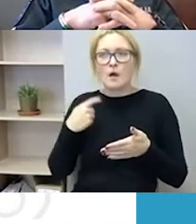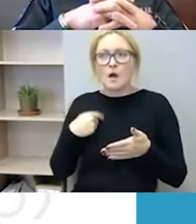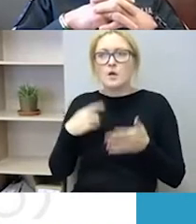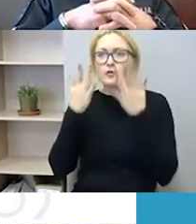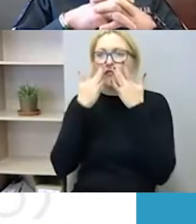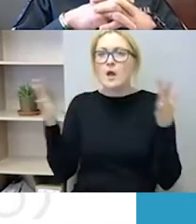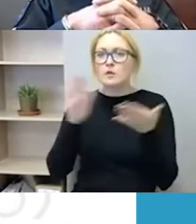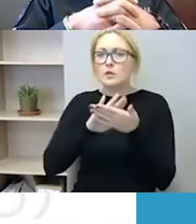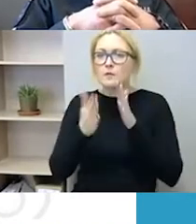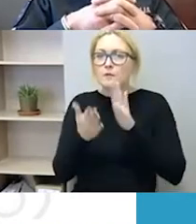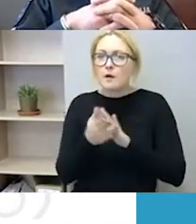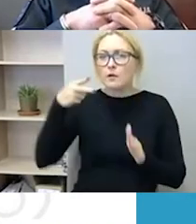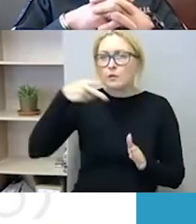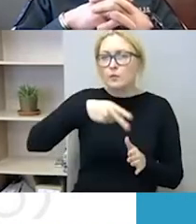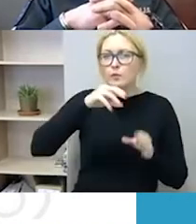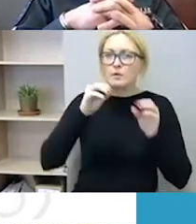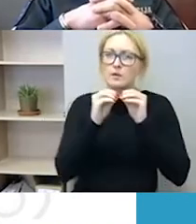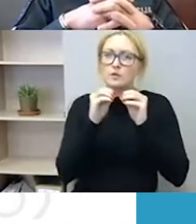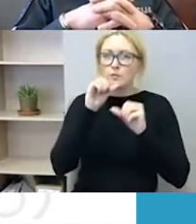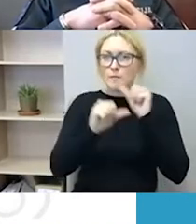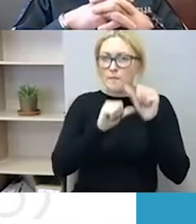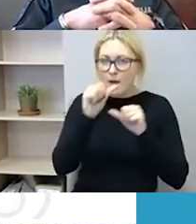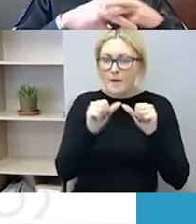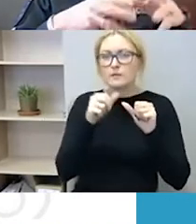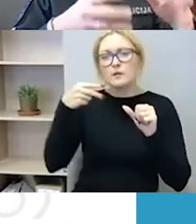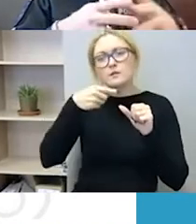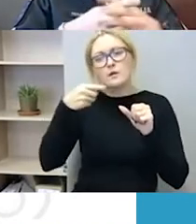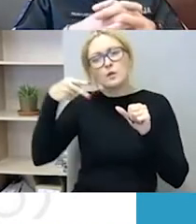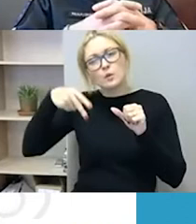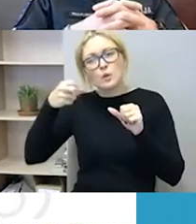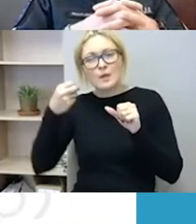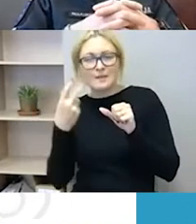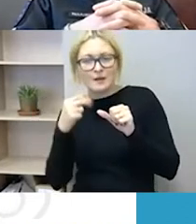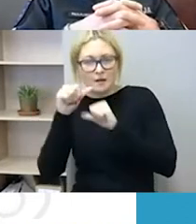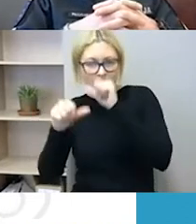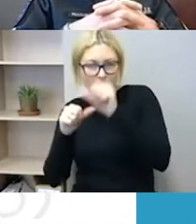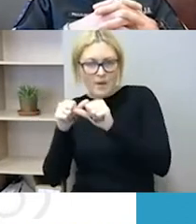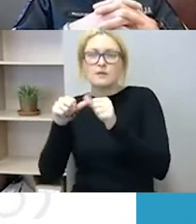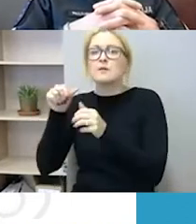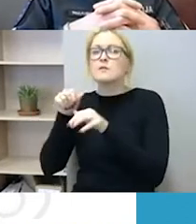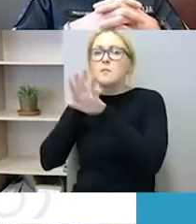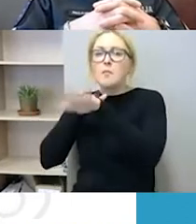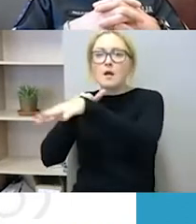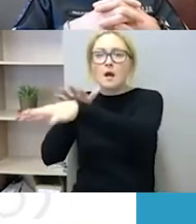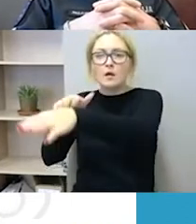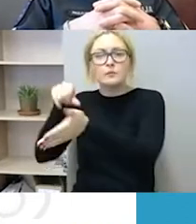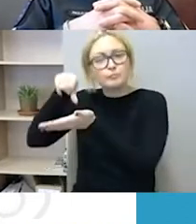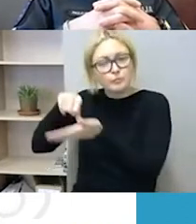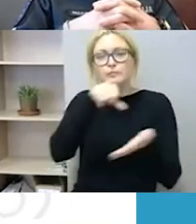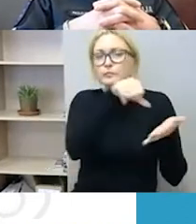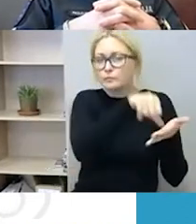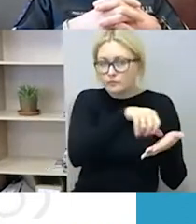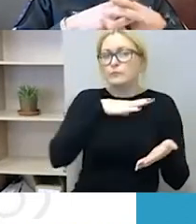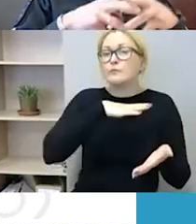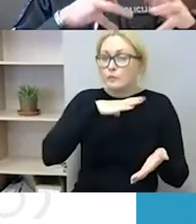atvarką tiek 2010, tiek 2013 metų Baltic Pride paradoose, ir